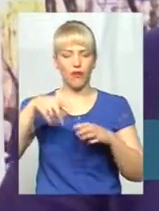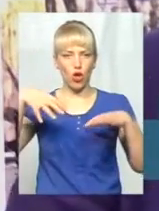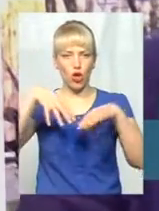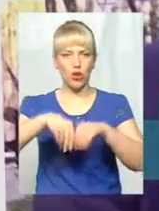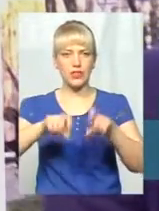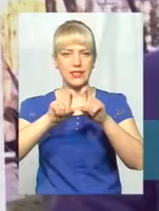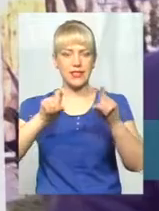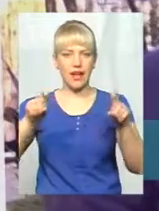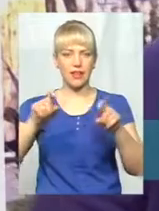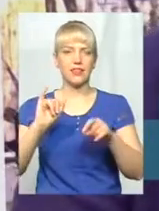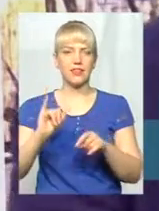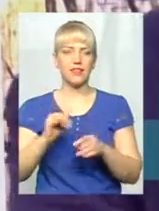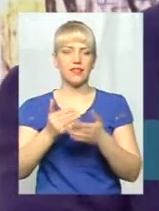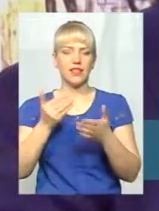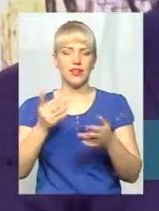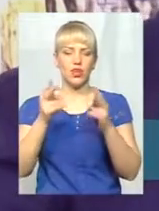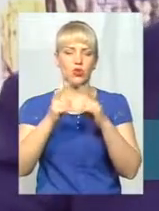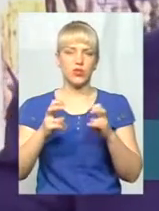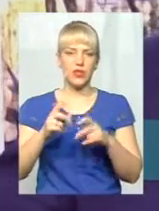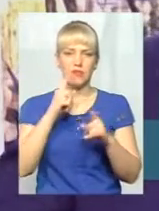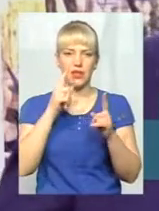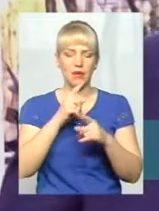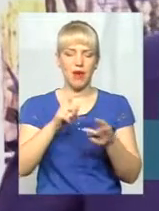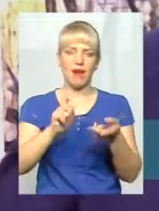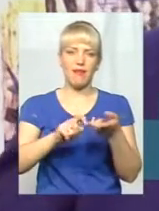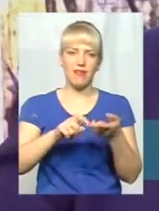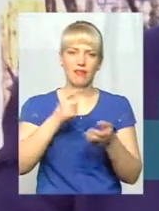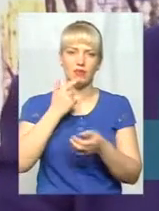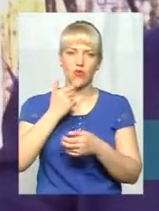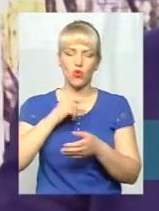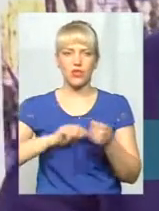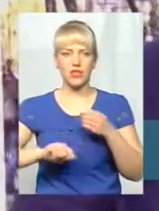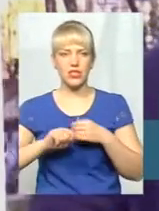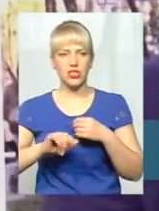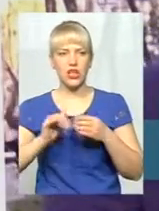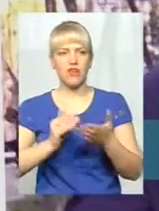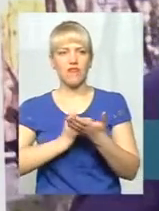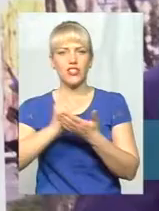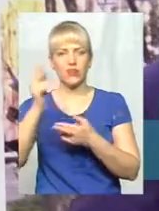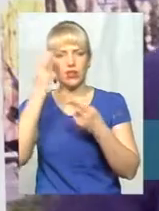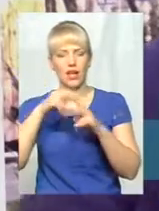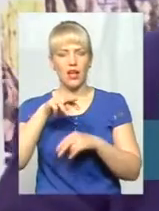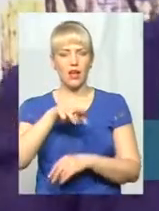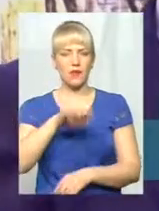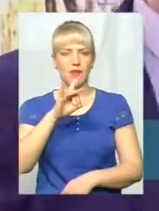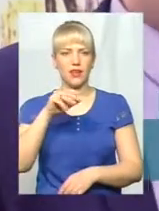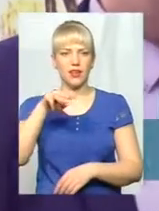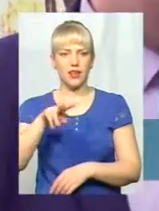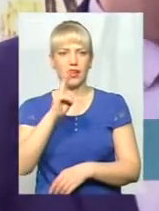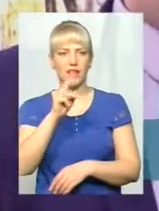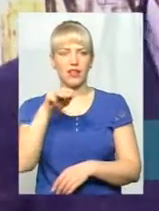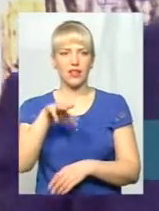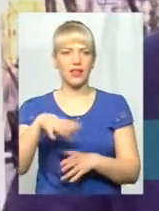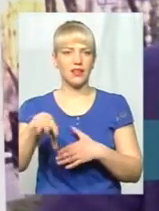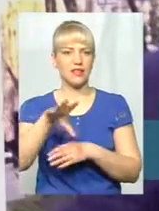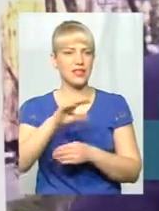досліджень мінімальних аналіз крові, сечі до високотехнологічних досліджень, МРТ, КТ і так далі. І все безкоштовно.